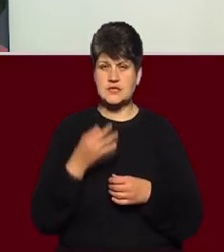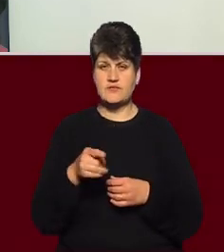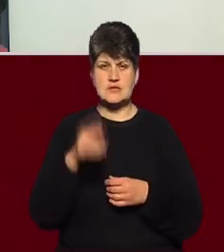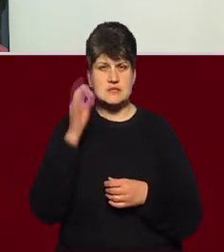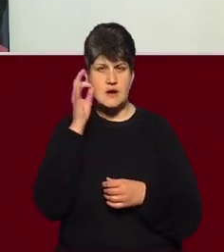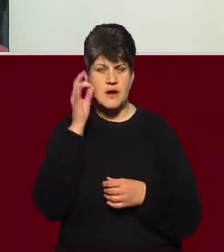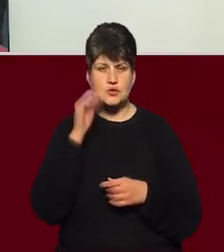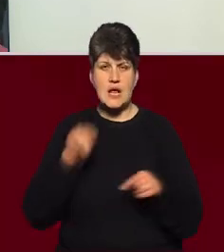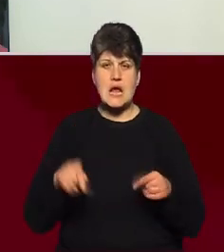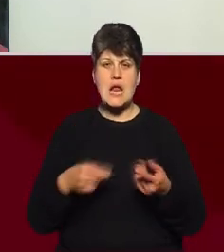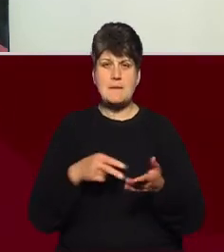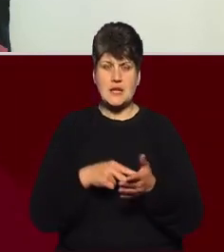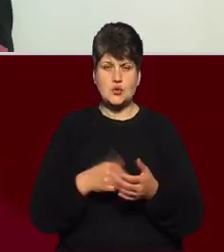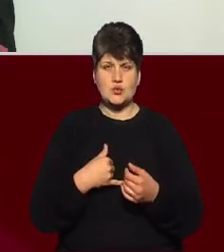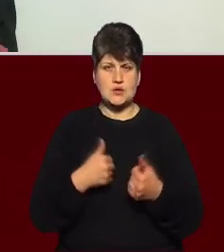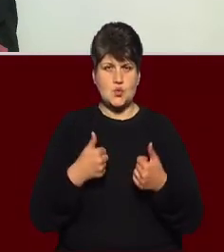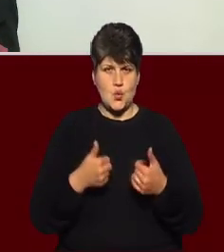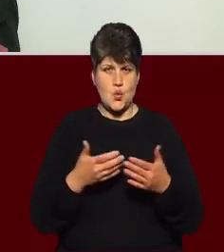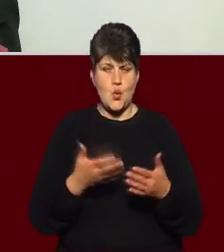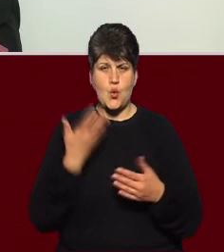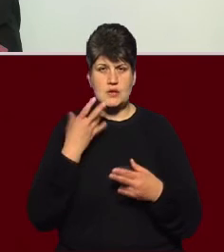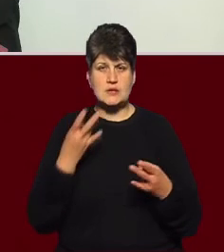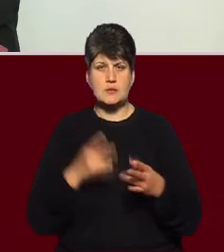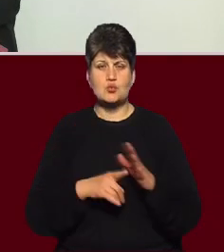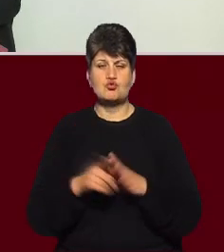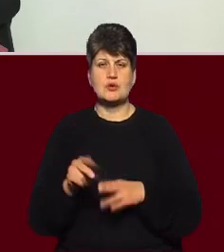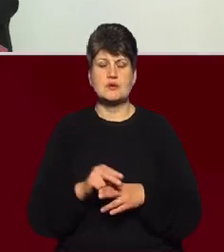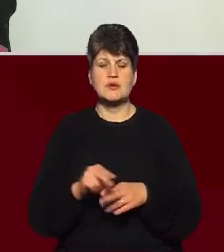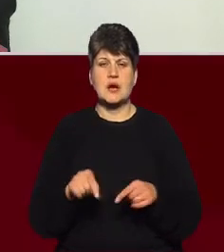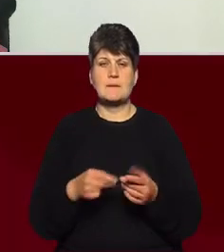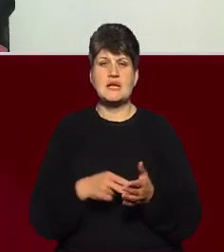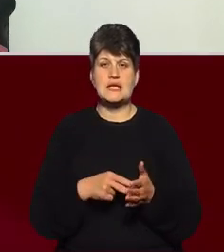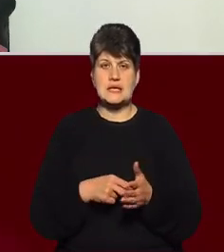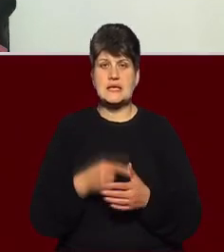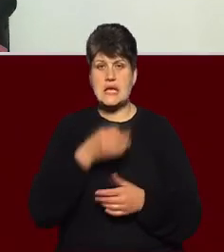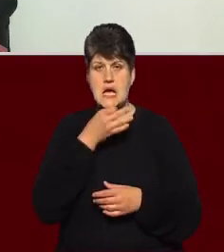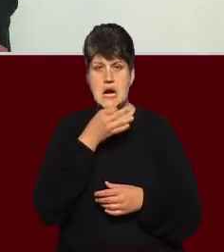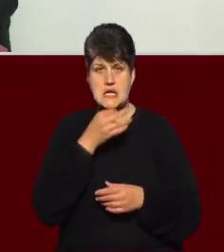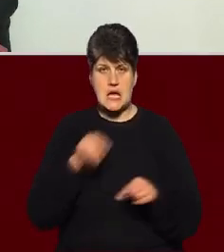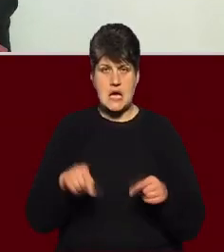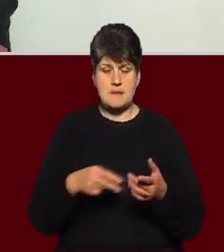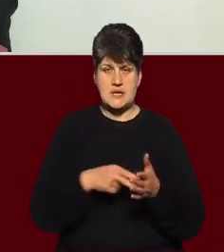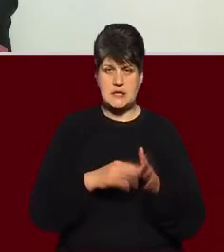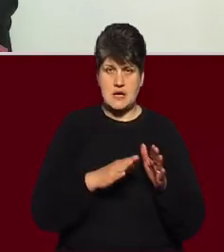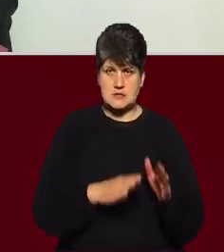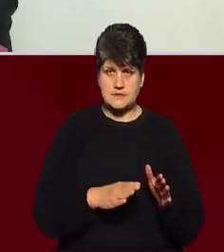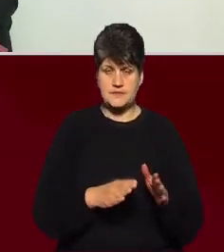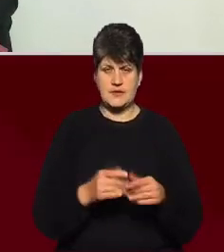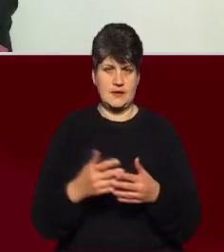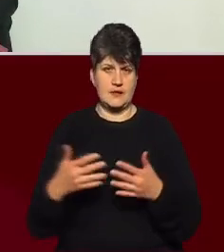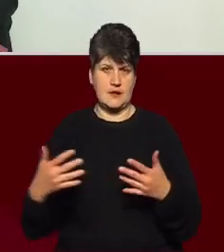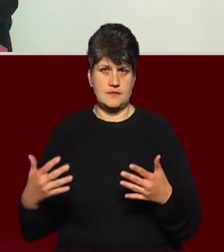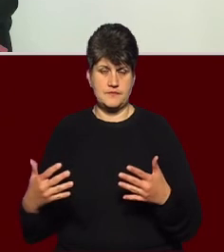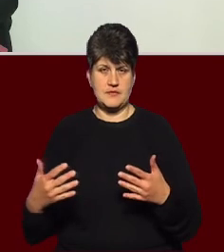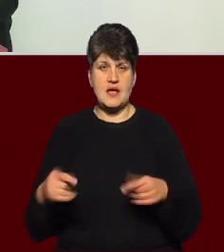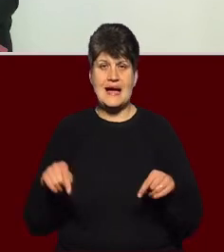що в нас хвориша, коли варто розпочинати реабілітацію? Є поняття ранній реабілітації і так далі. Тобто реабілітація таким